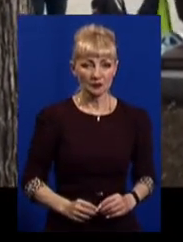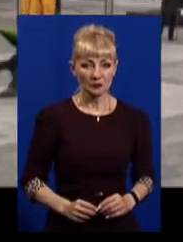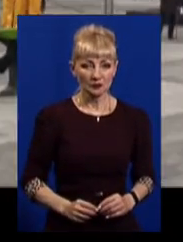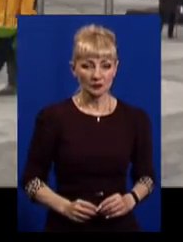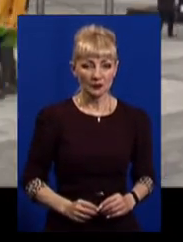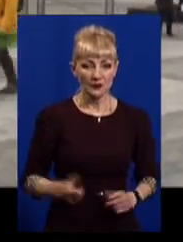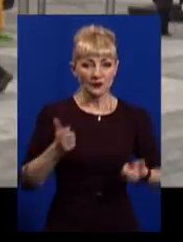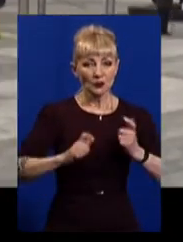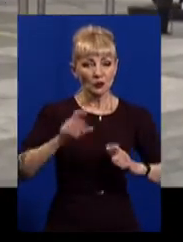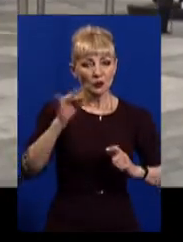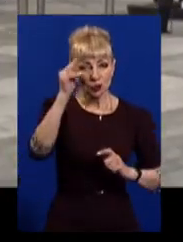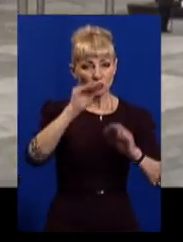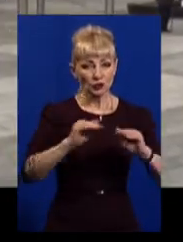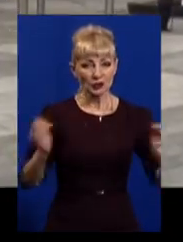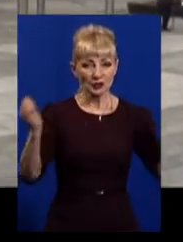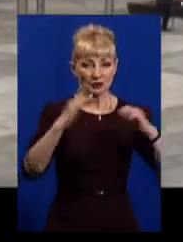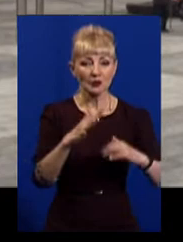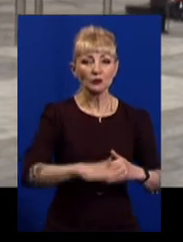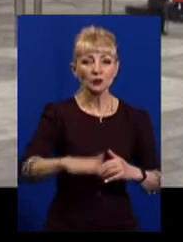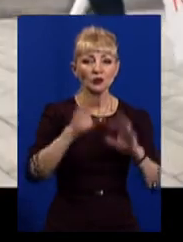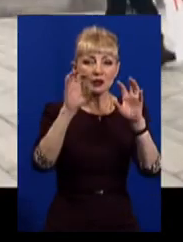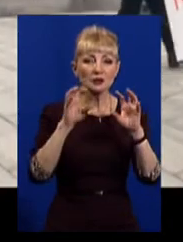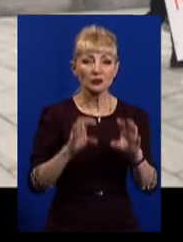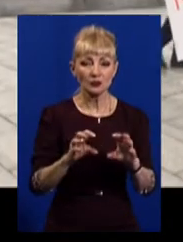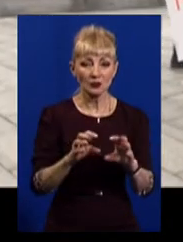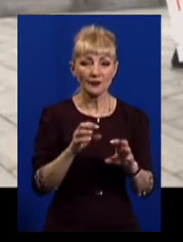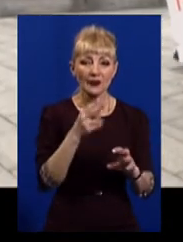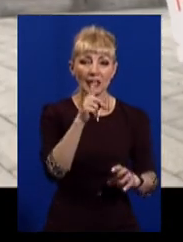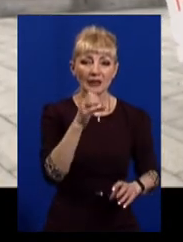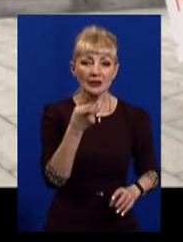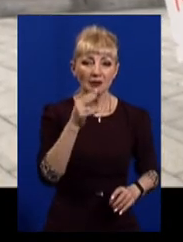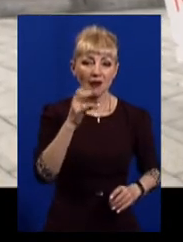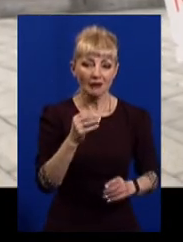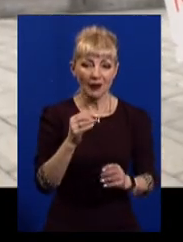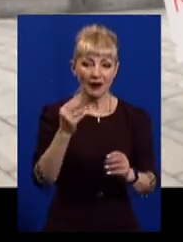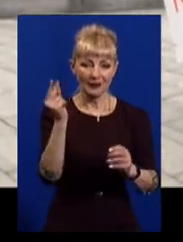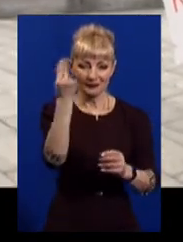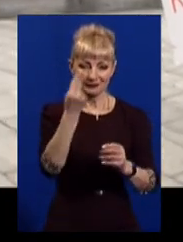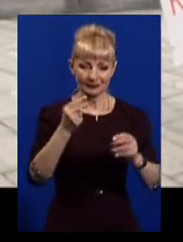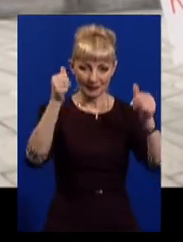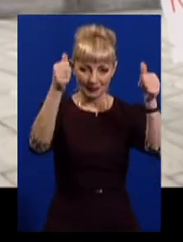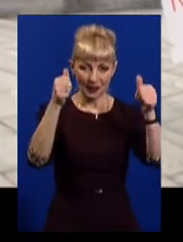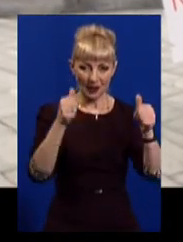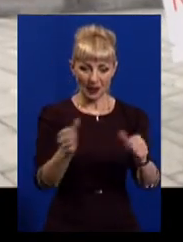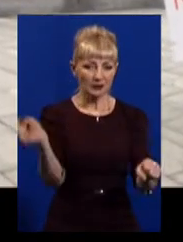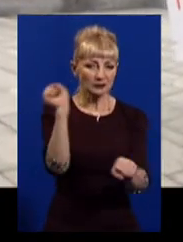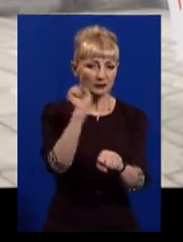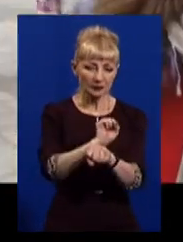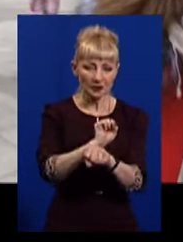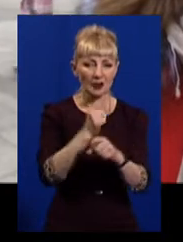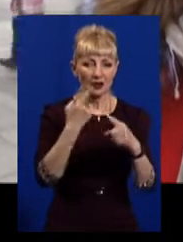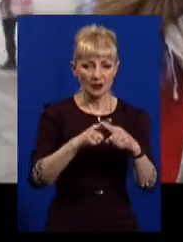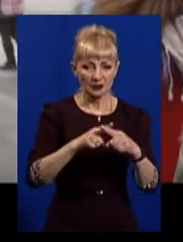Студенти та школярі збираються на майдані Конституції. Дарина Земляна намалювала плакат із закликом зупинити глобальне потепління.